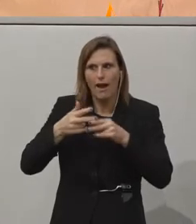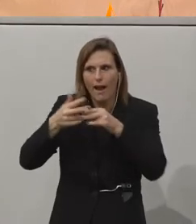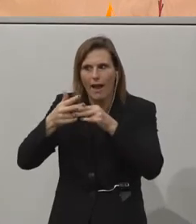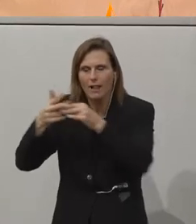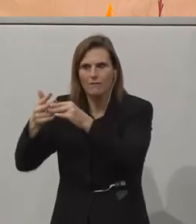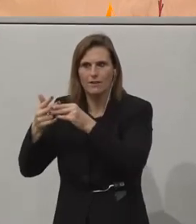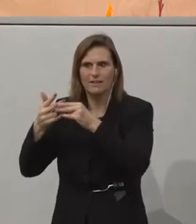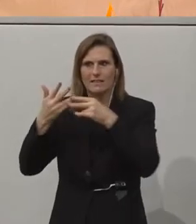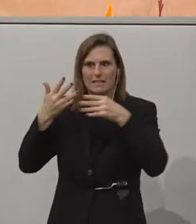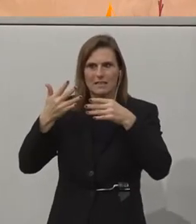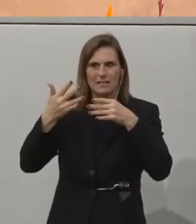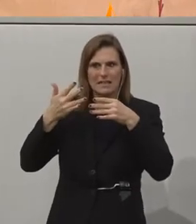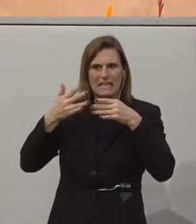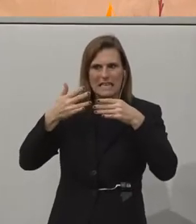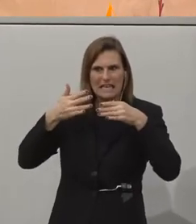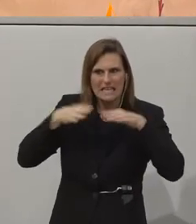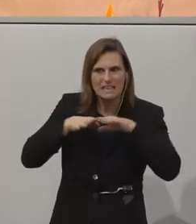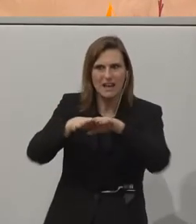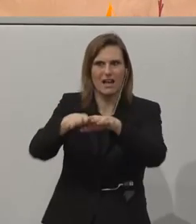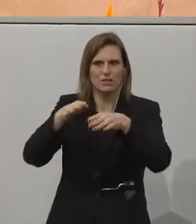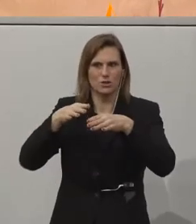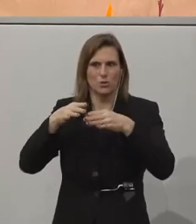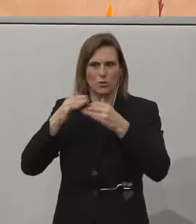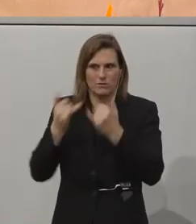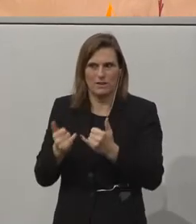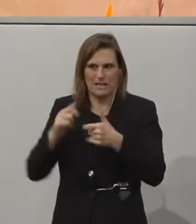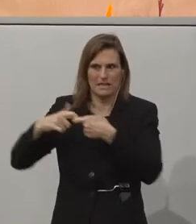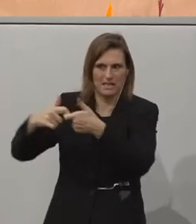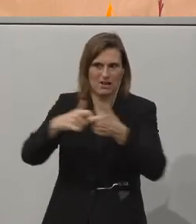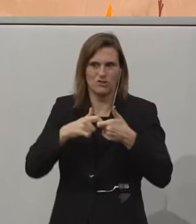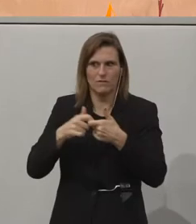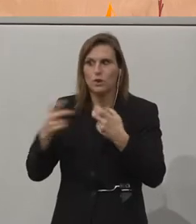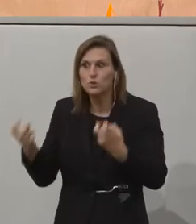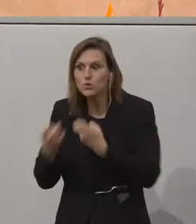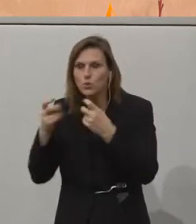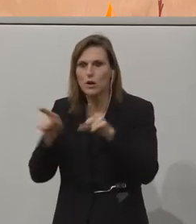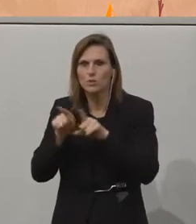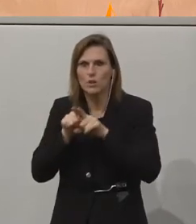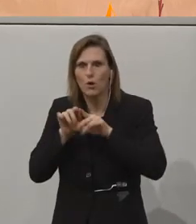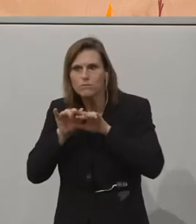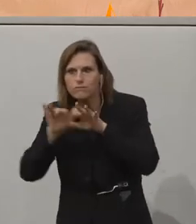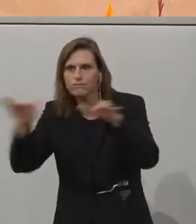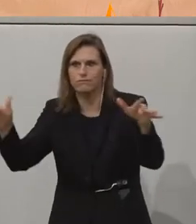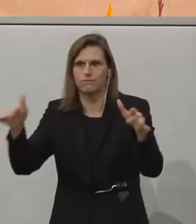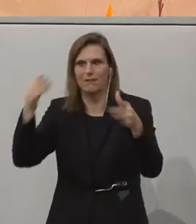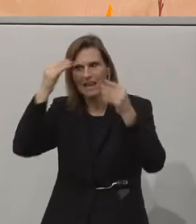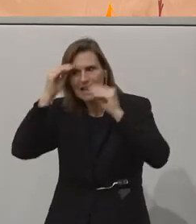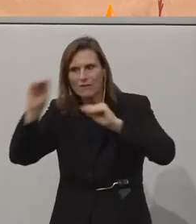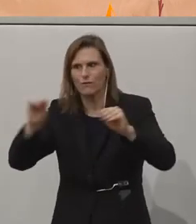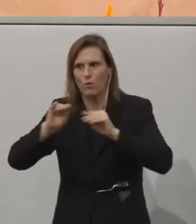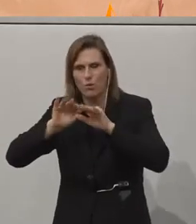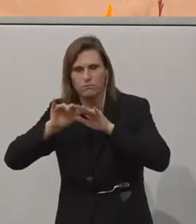in die Gesellschaft zu integriert zu werden, zu suchen und zu spreaden, also zu verbreiten und die